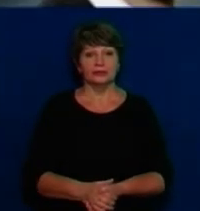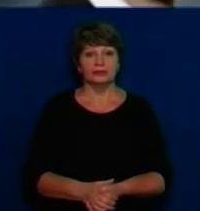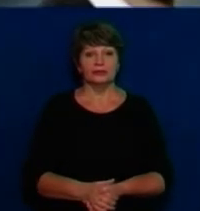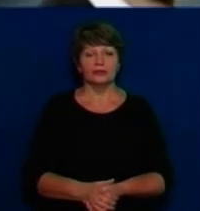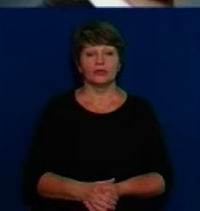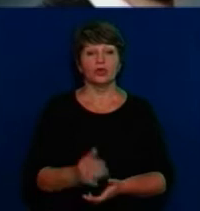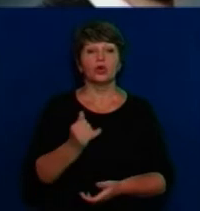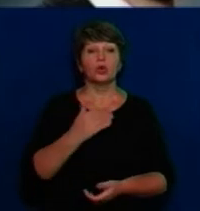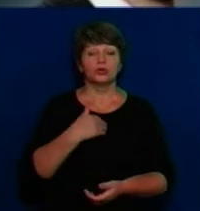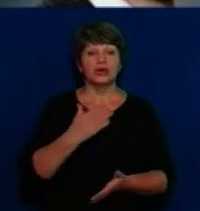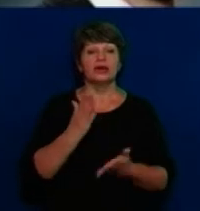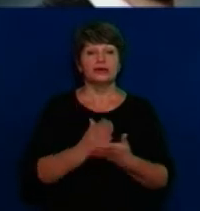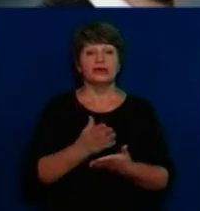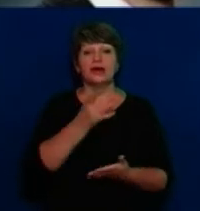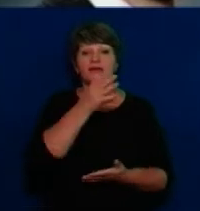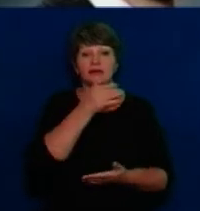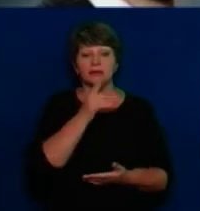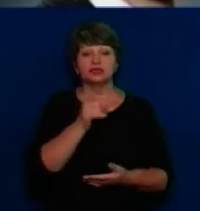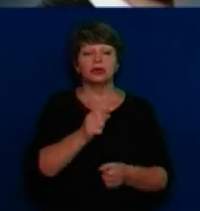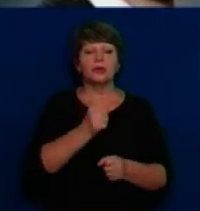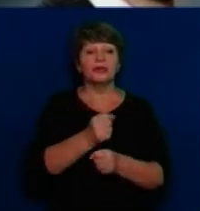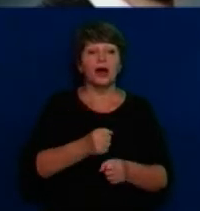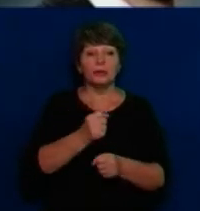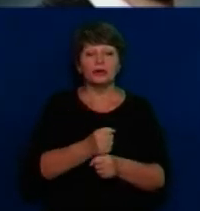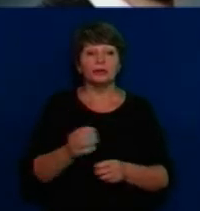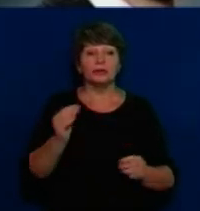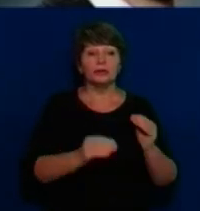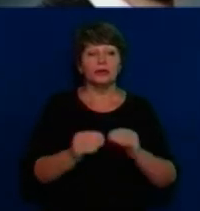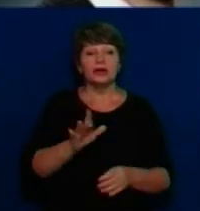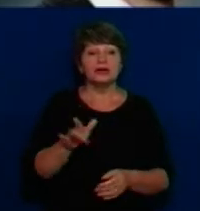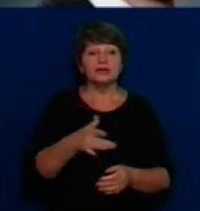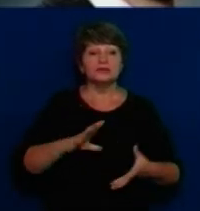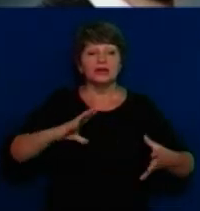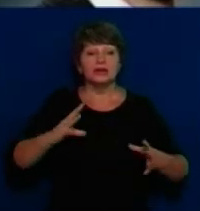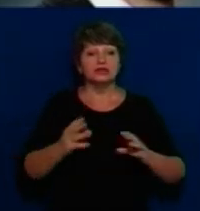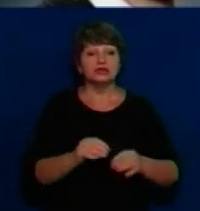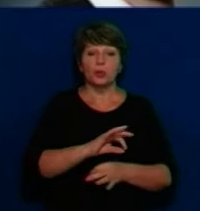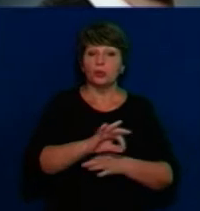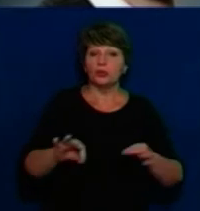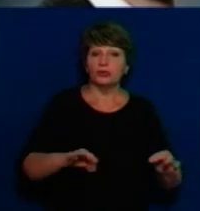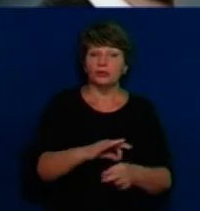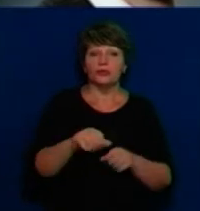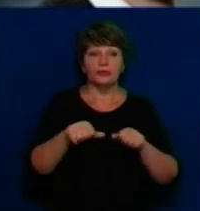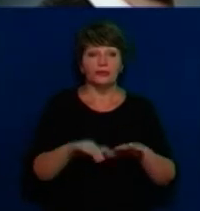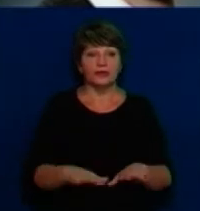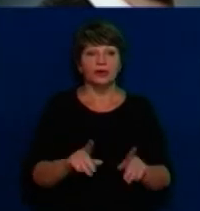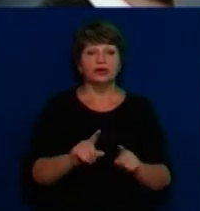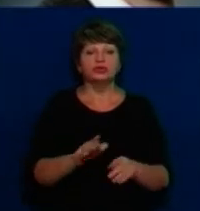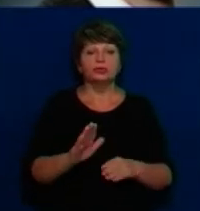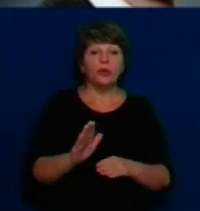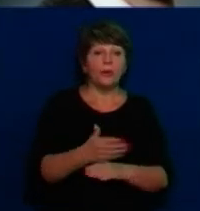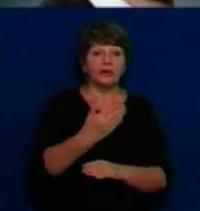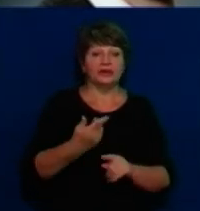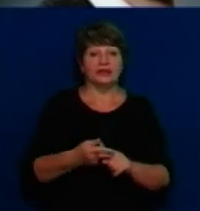У нас є ще час для того, щоб напрацювати збалансований проєкт рішення, який знову ж таки зніме оці акценти, які